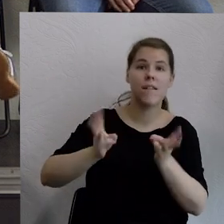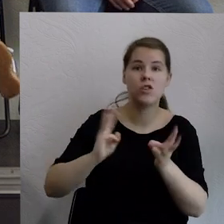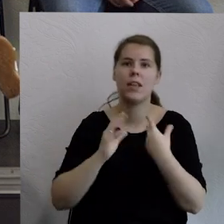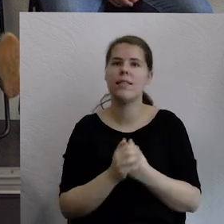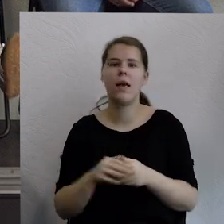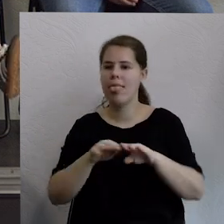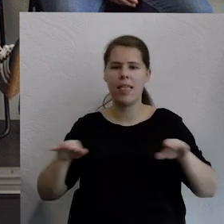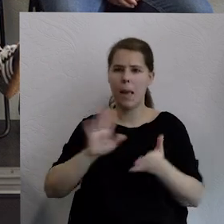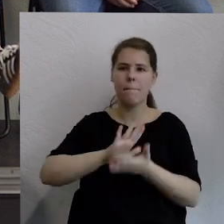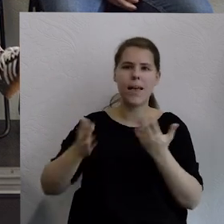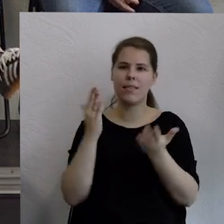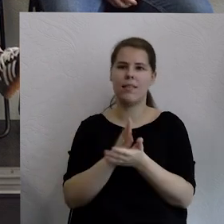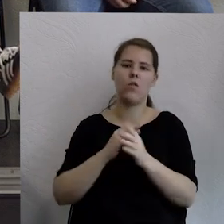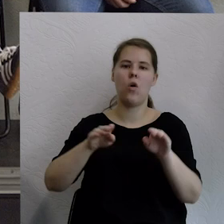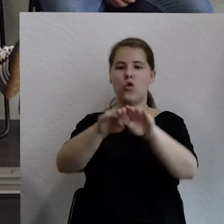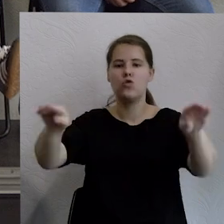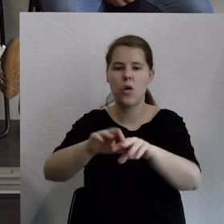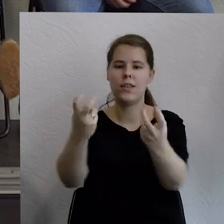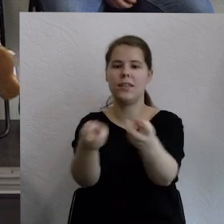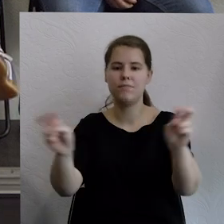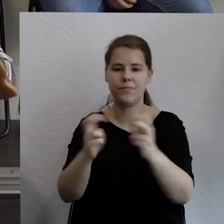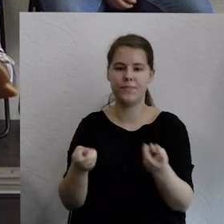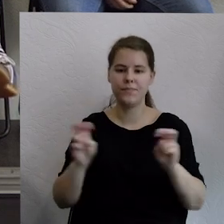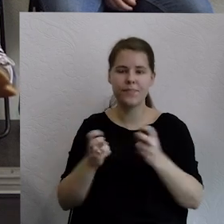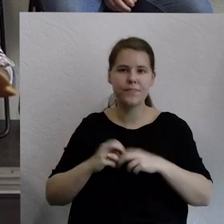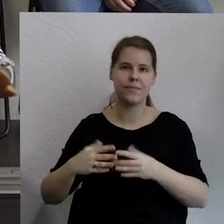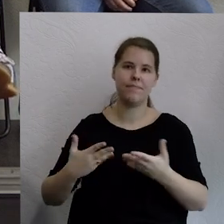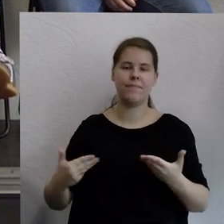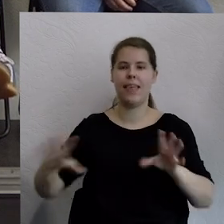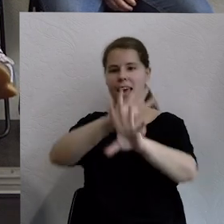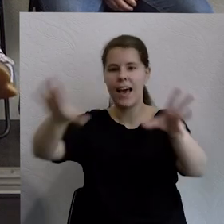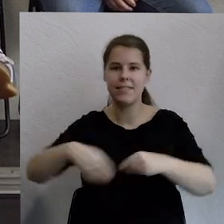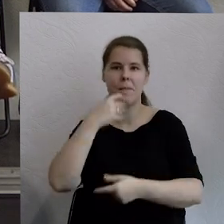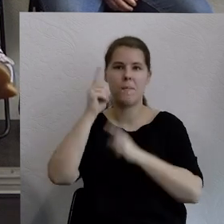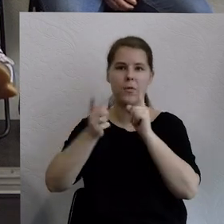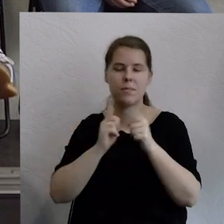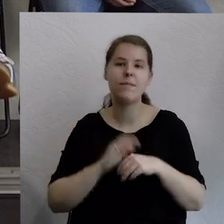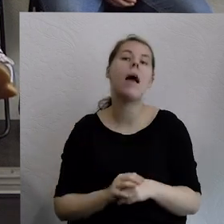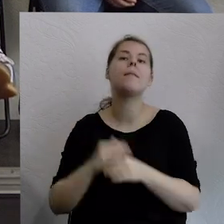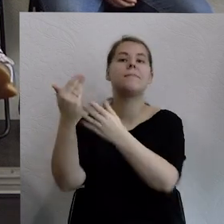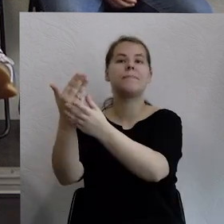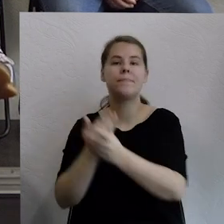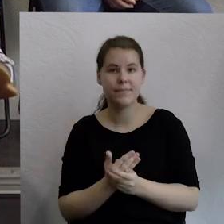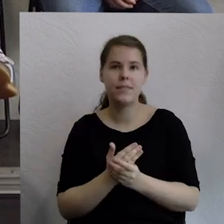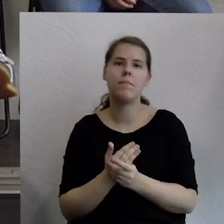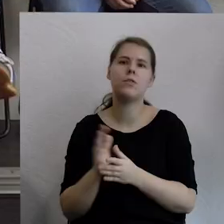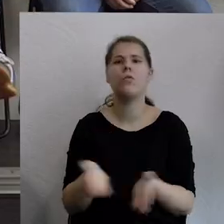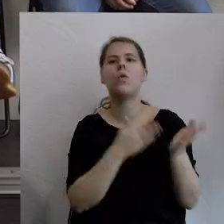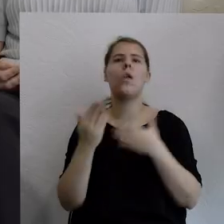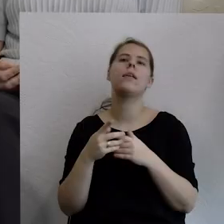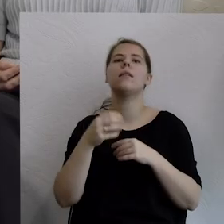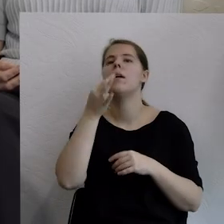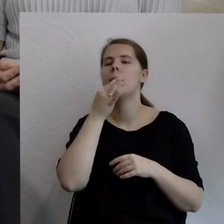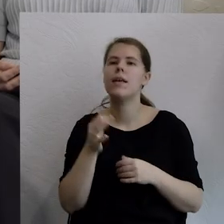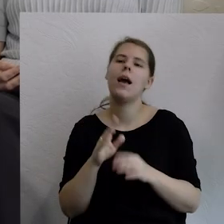Dokładnie tak jak mówisz i to nie przypadek, że Ty to powiedziałeś, a ja to powtarzam. Więc zapraszam do kolejnych pytań i jednak w